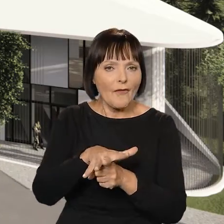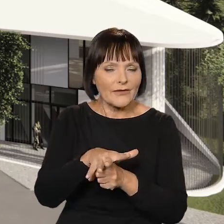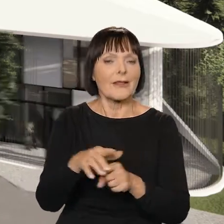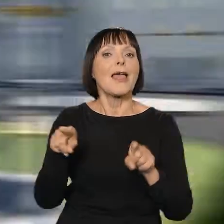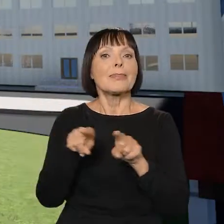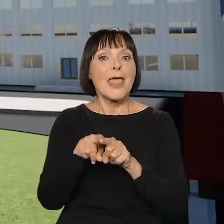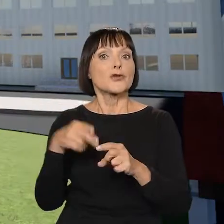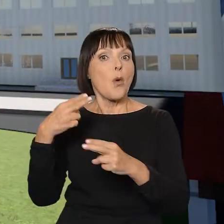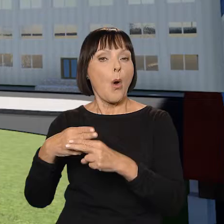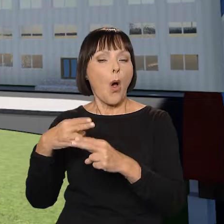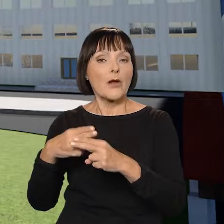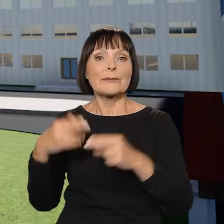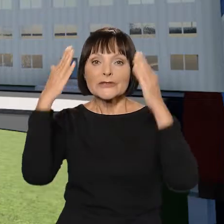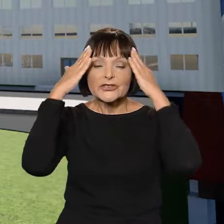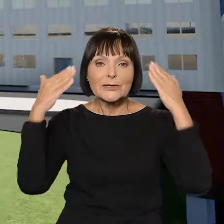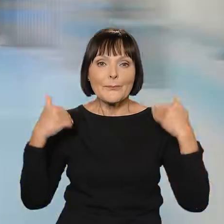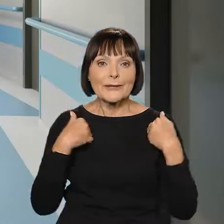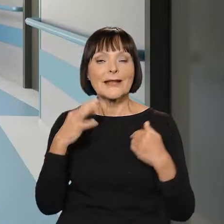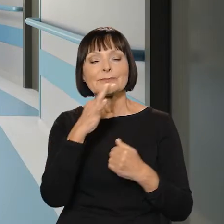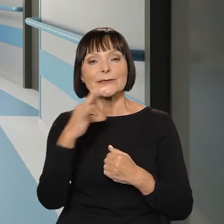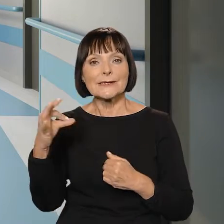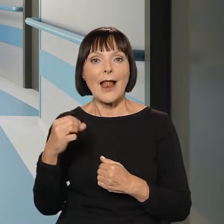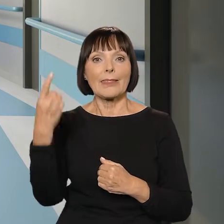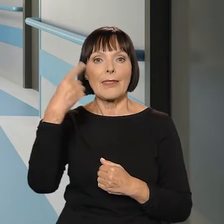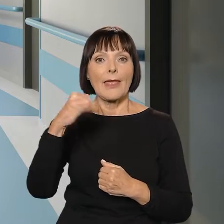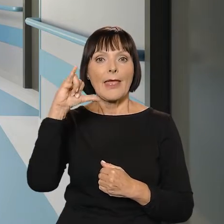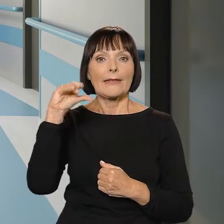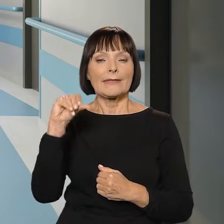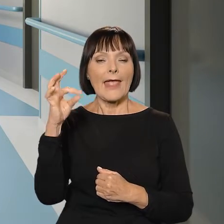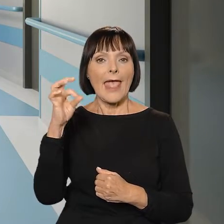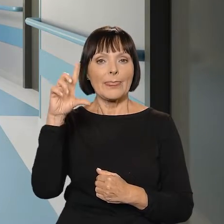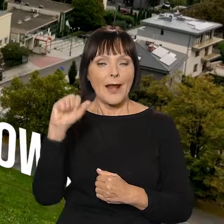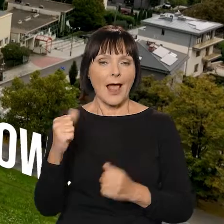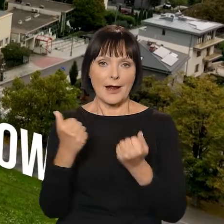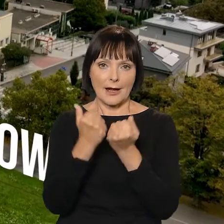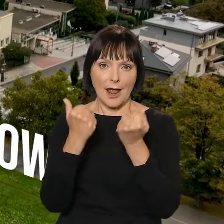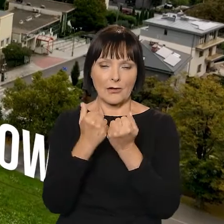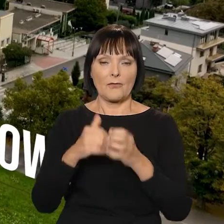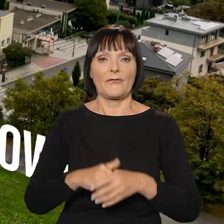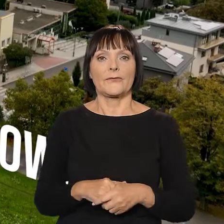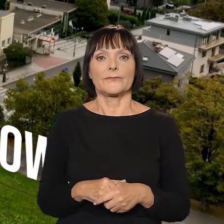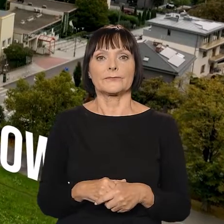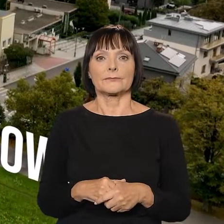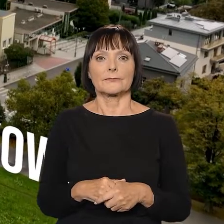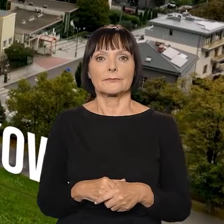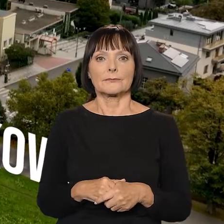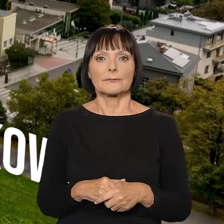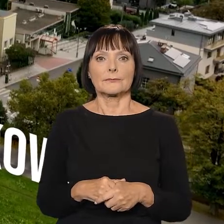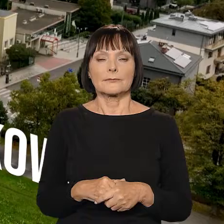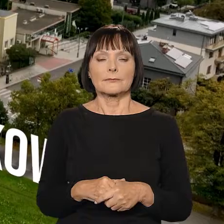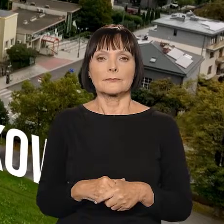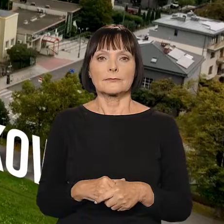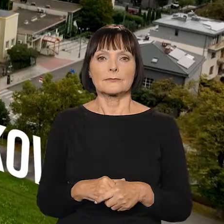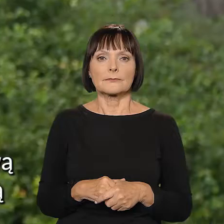innymi pacjentom szpitala specjalistycznego imienia Józefa Dietla w Krakowie. Widok szpitala od strony Błoni. Mówi Wojciech